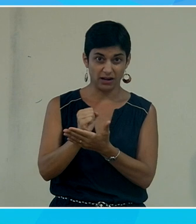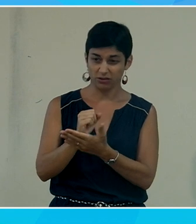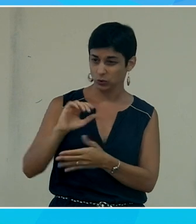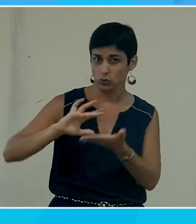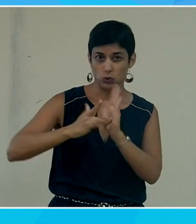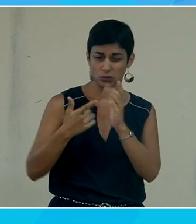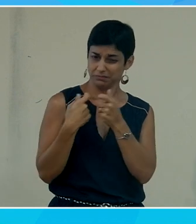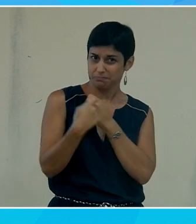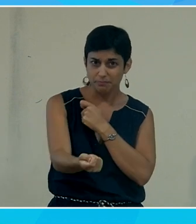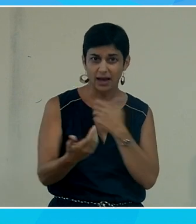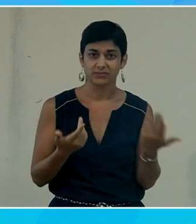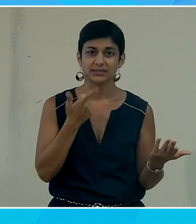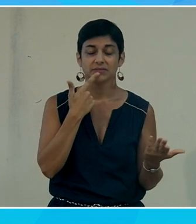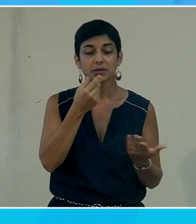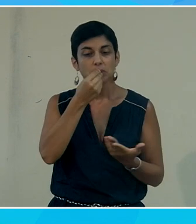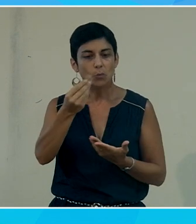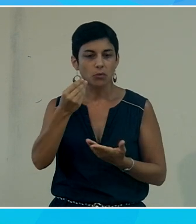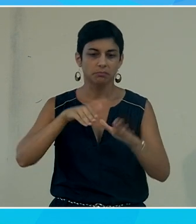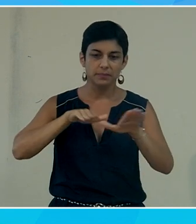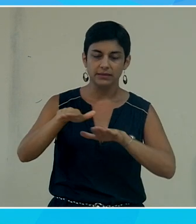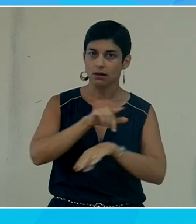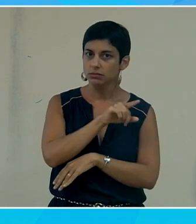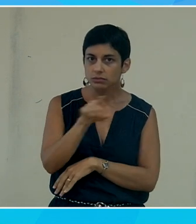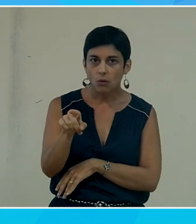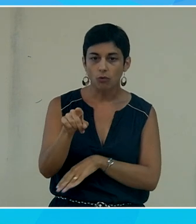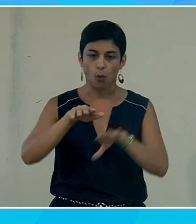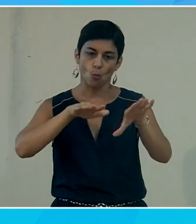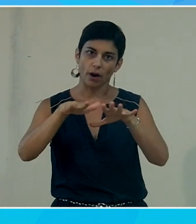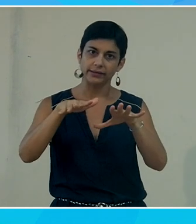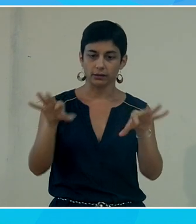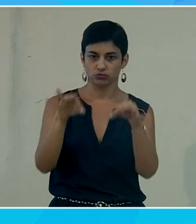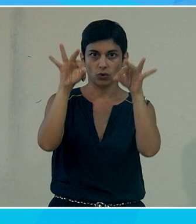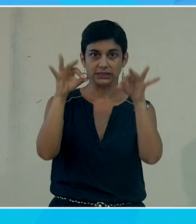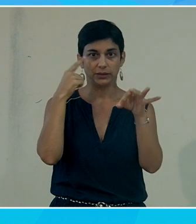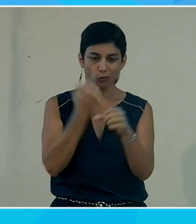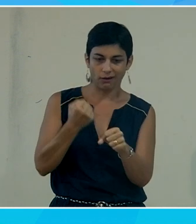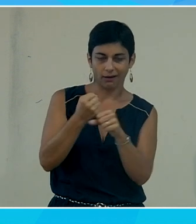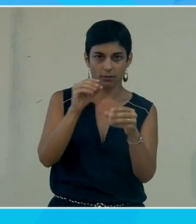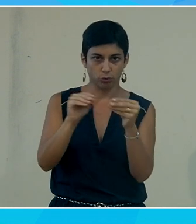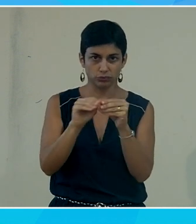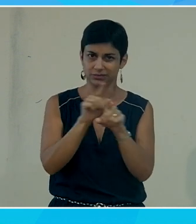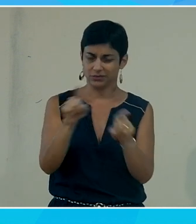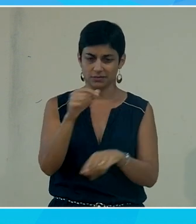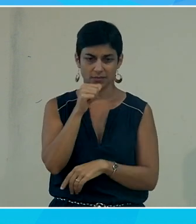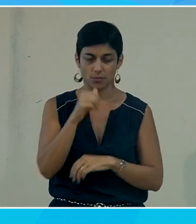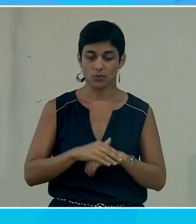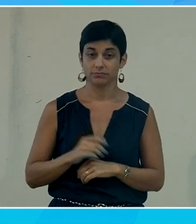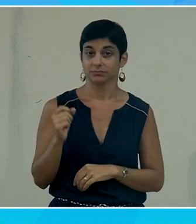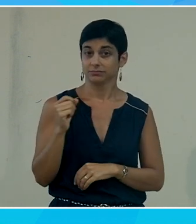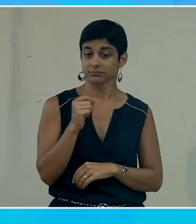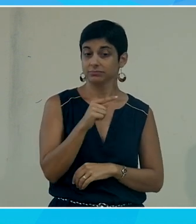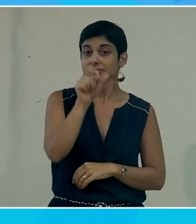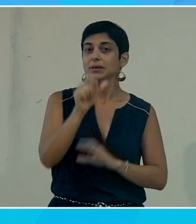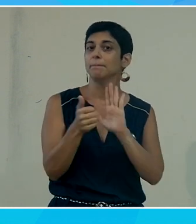donc en définitive c'était pas une bonne démarche le fait de partir sur ces moyennes alors donc ce petit personnage là on va l'appeler Ted on